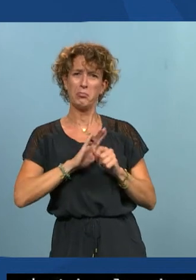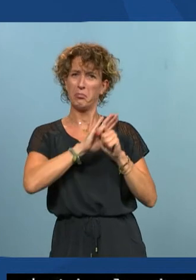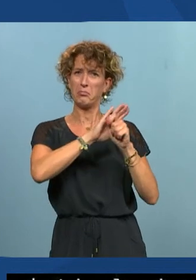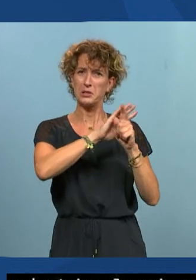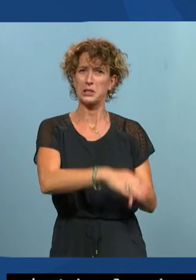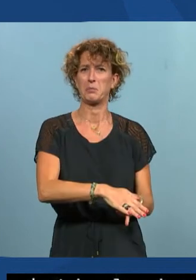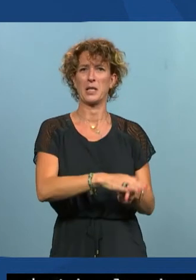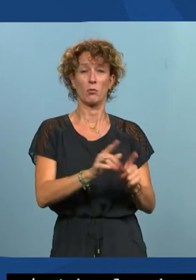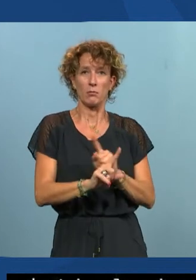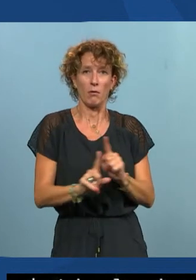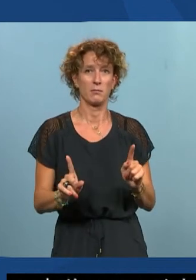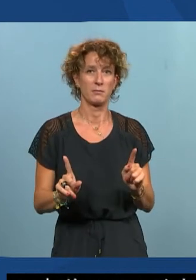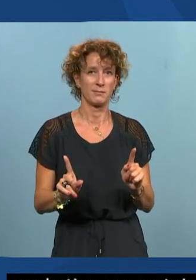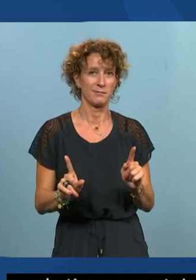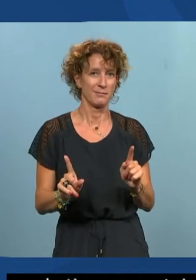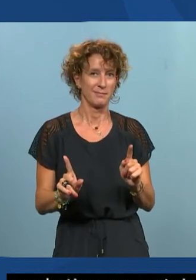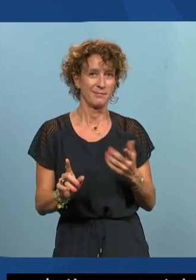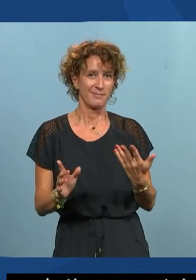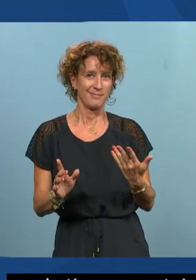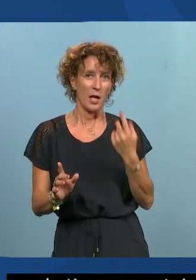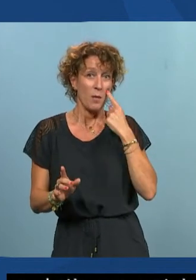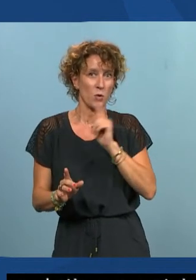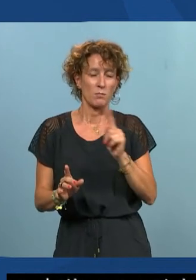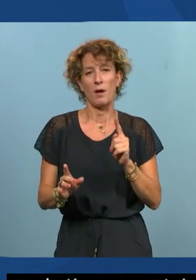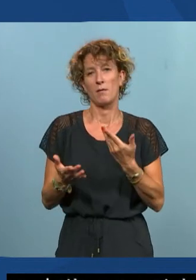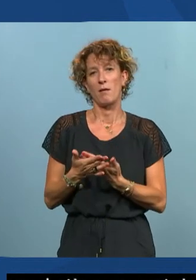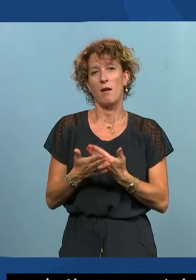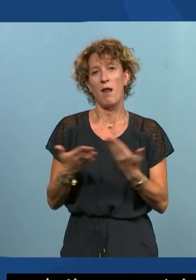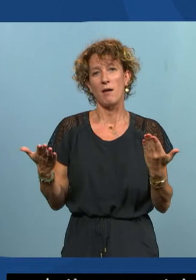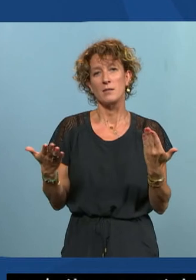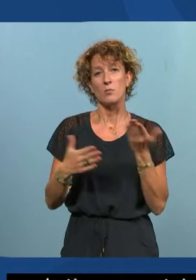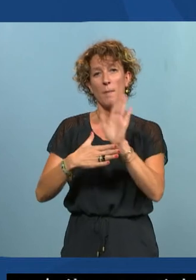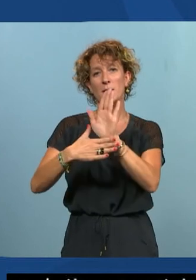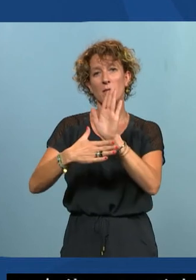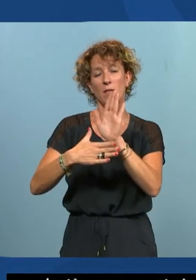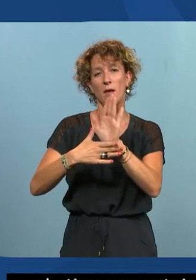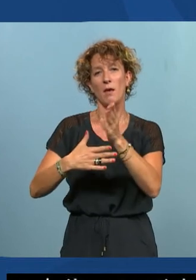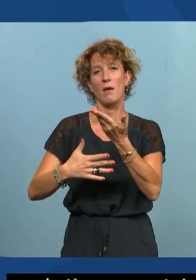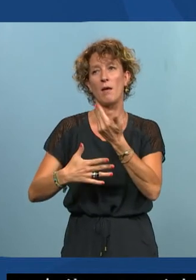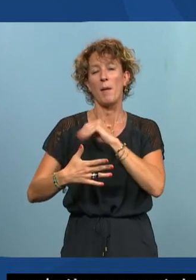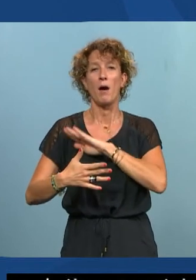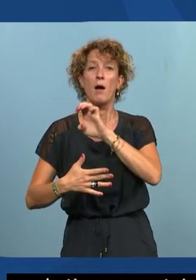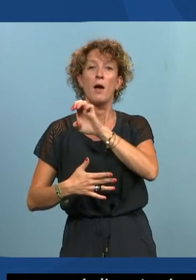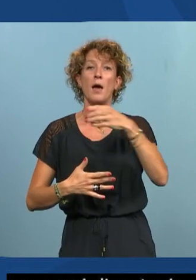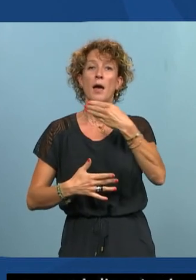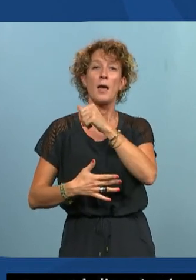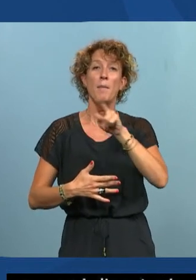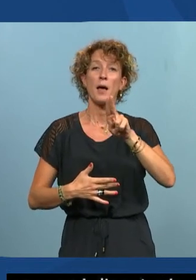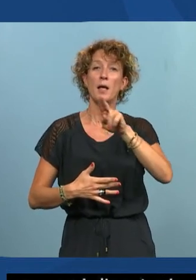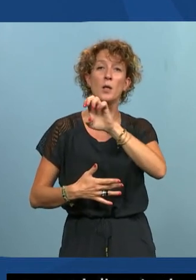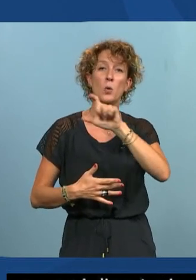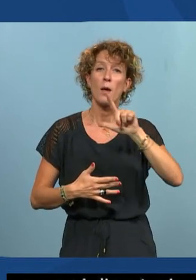monde déteste ça mais je ne pense pas que ce qui a été présenté là notamment par Emmanuel sur ce qu'on avait à faire